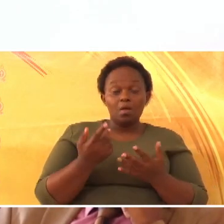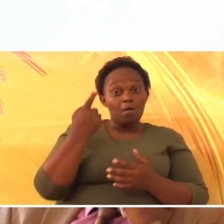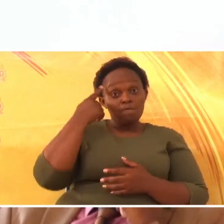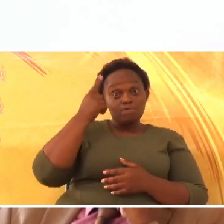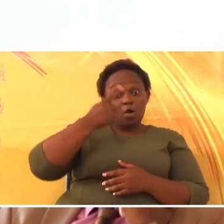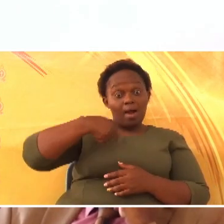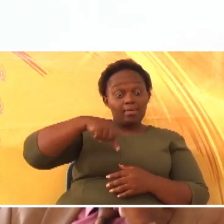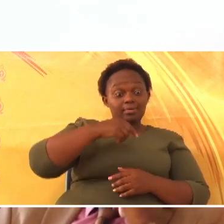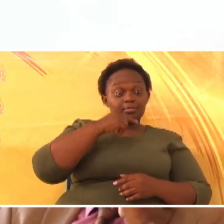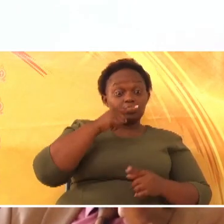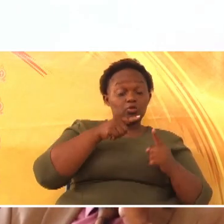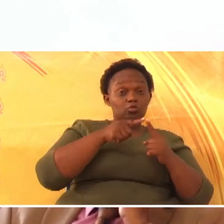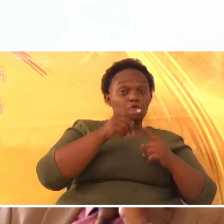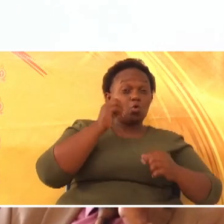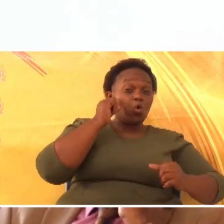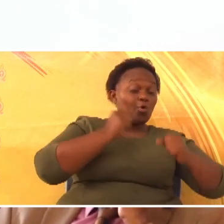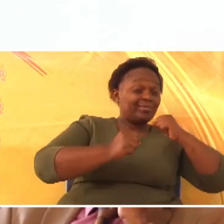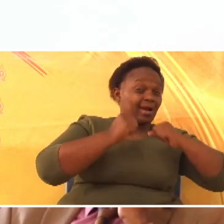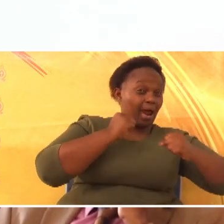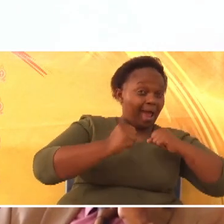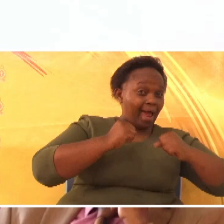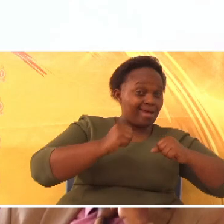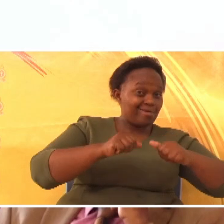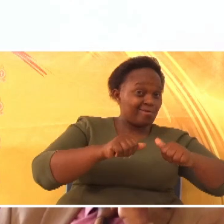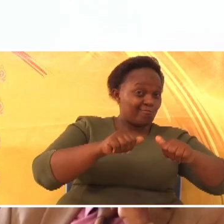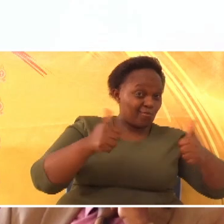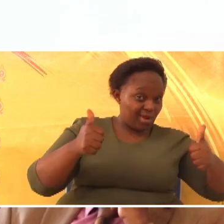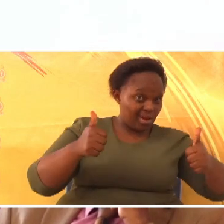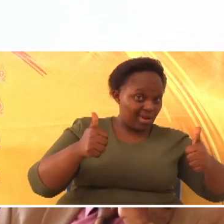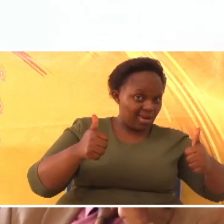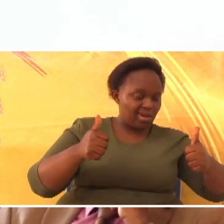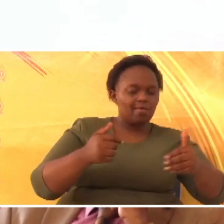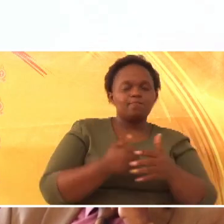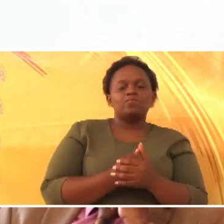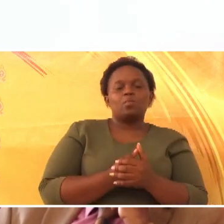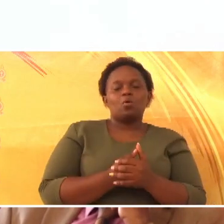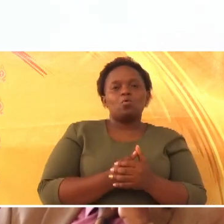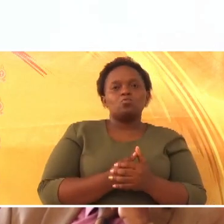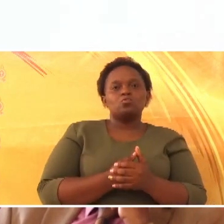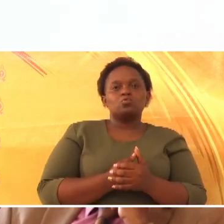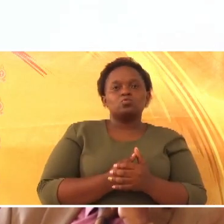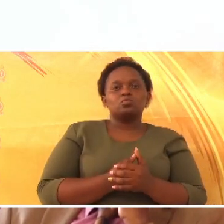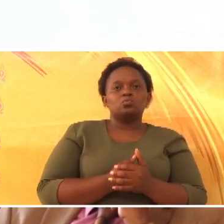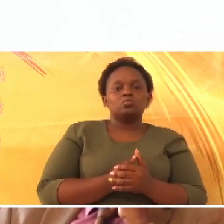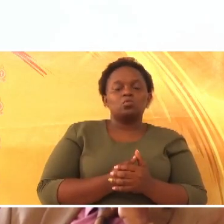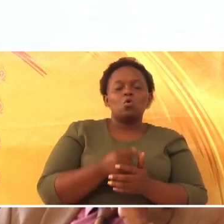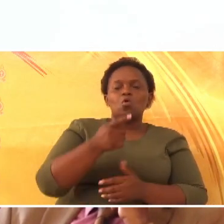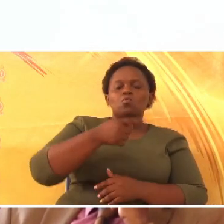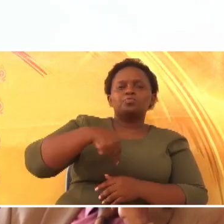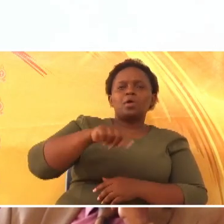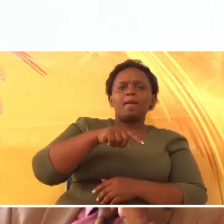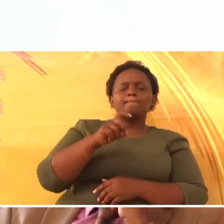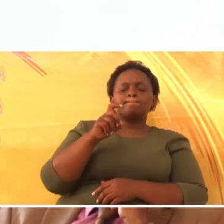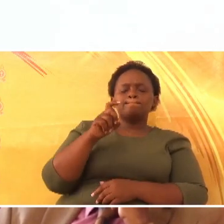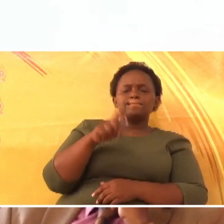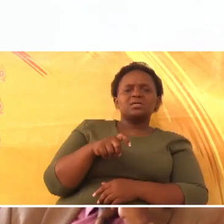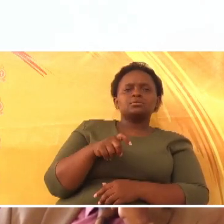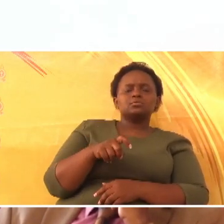kukimbia, hili tuweze kukimbia vizuri, nilazima